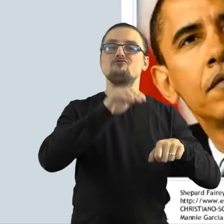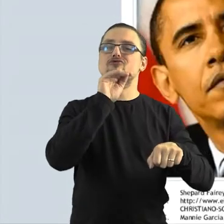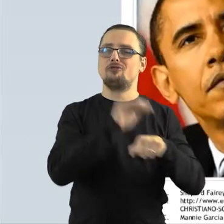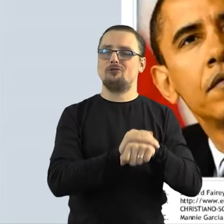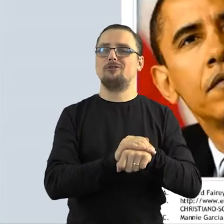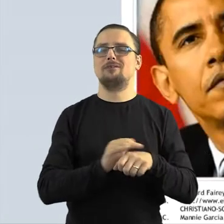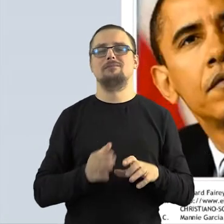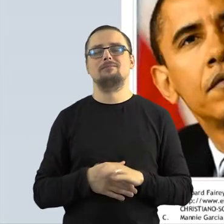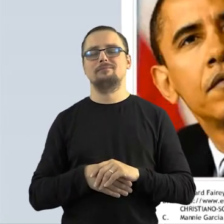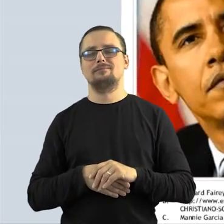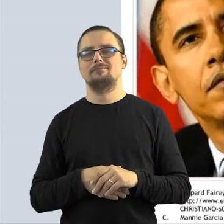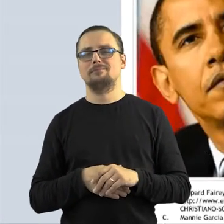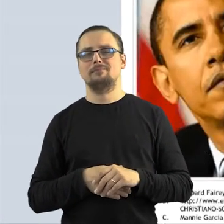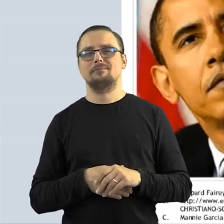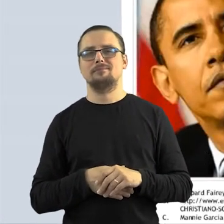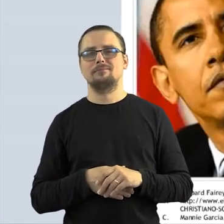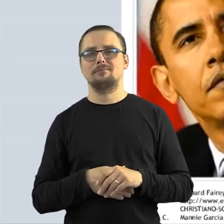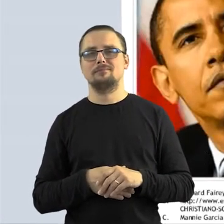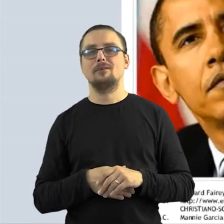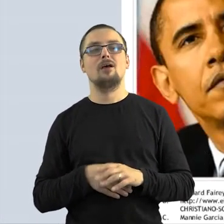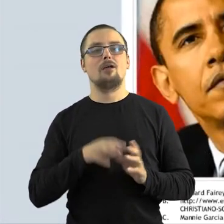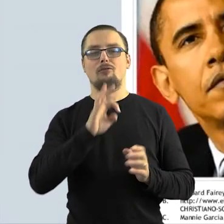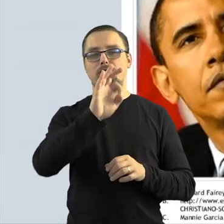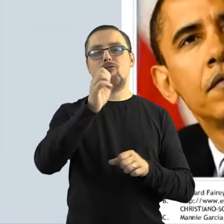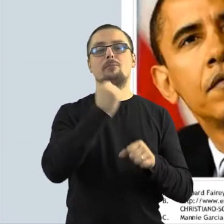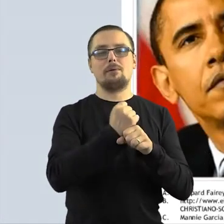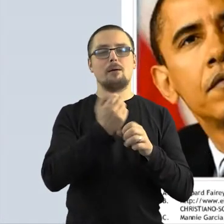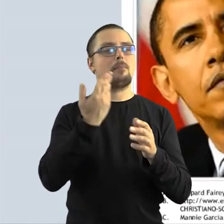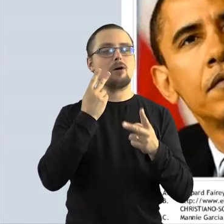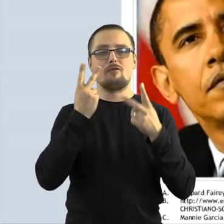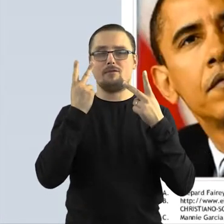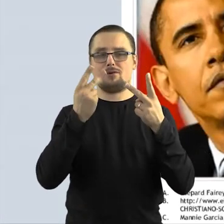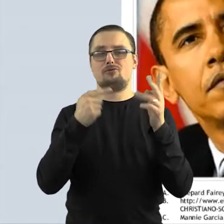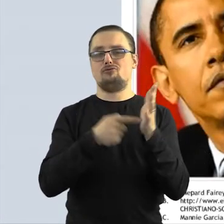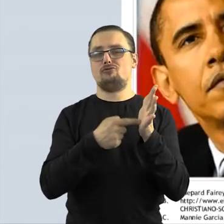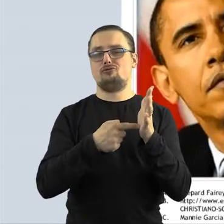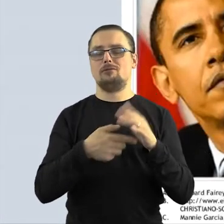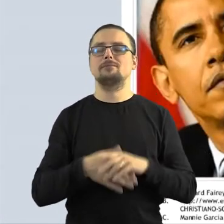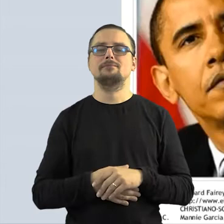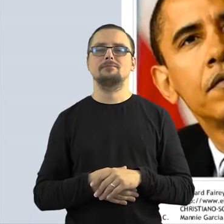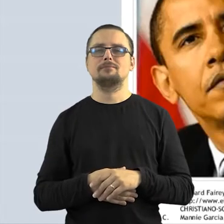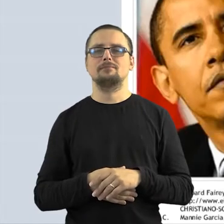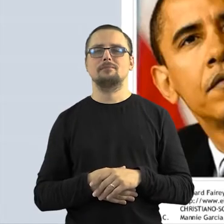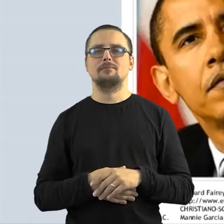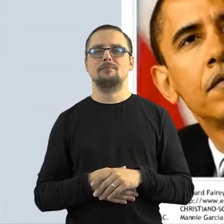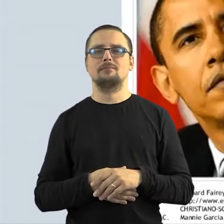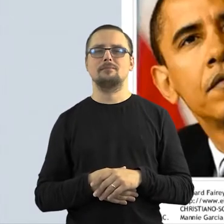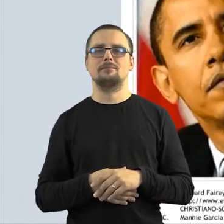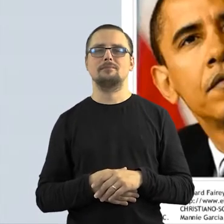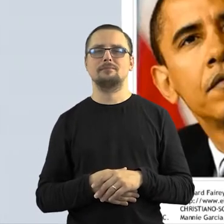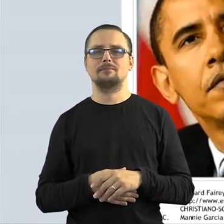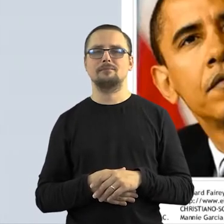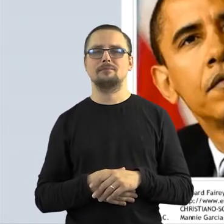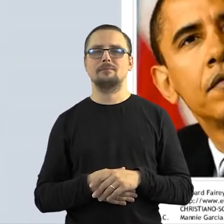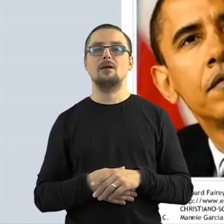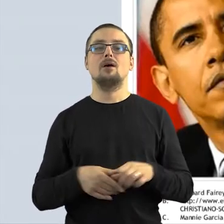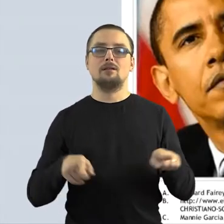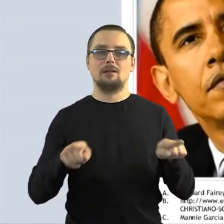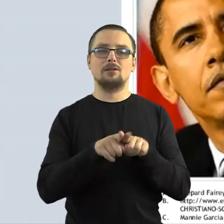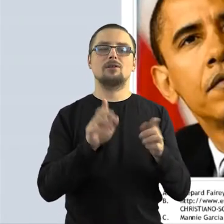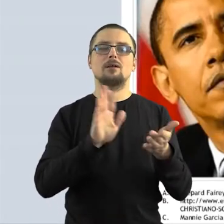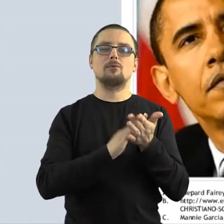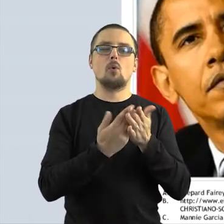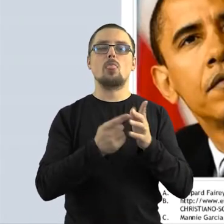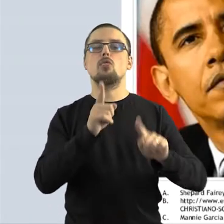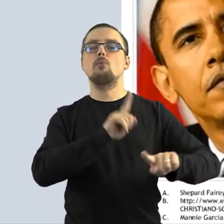I to jest bardzo ważne również w Państwa pracy, podkreślam, ponieważ tutaj jest to też kwestia powstawania